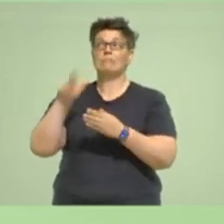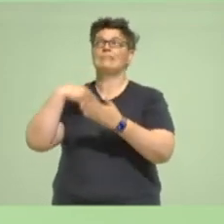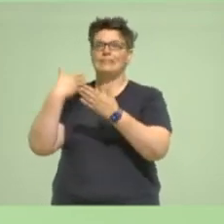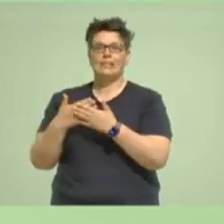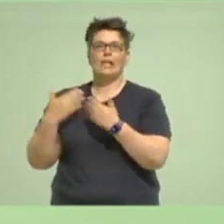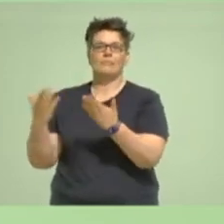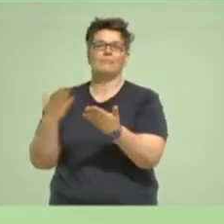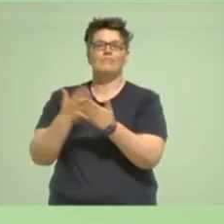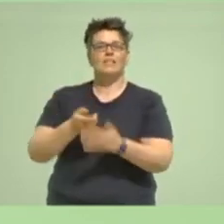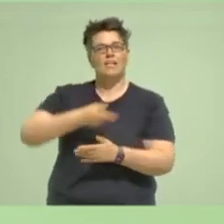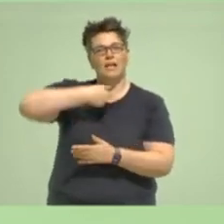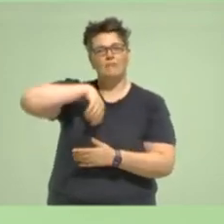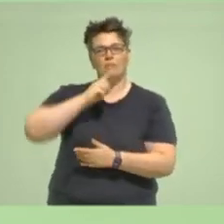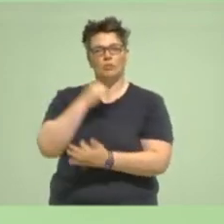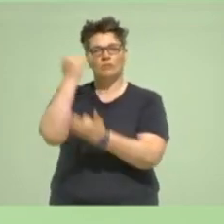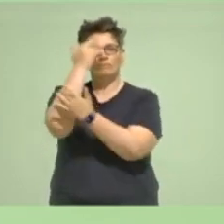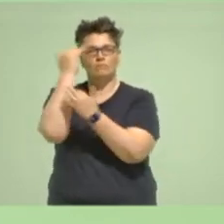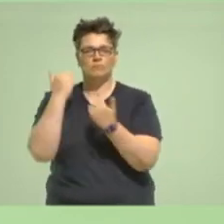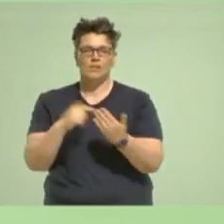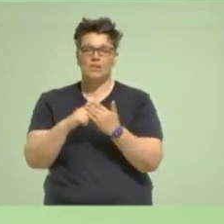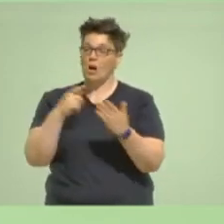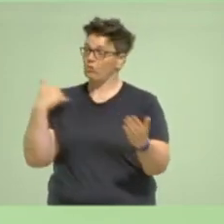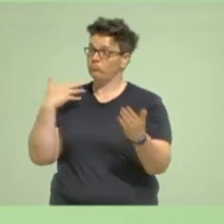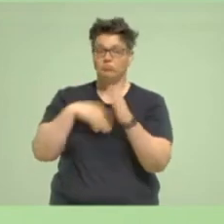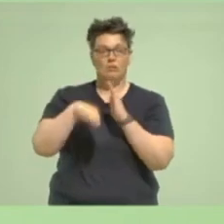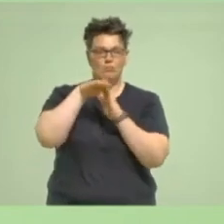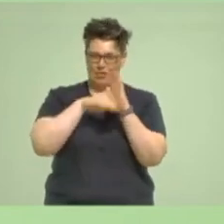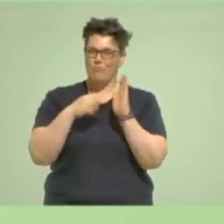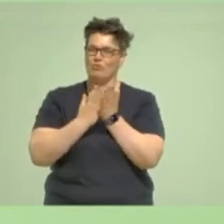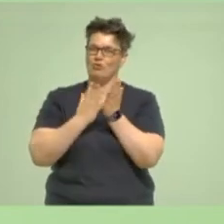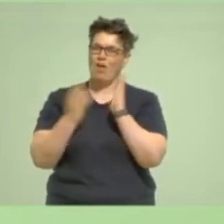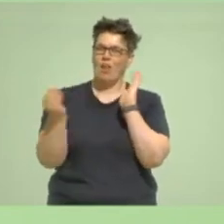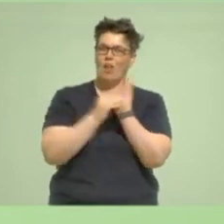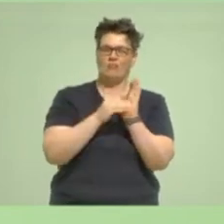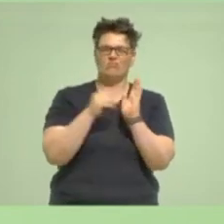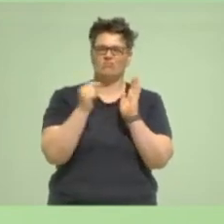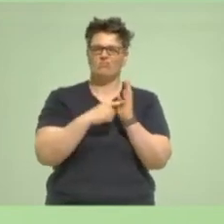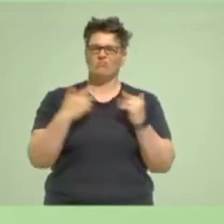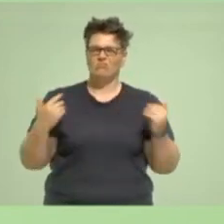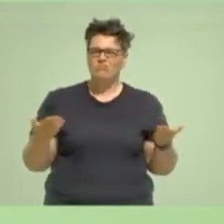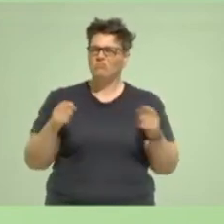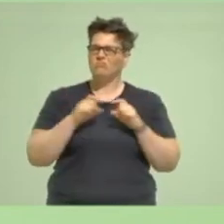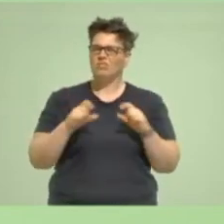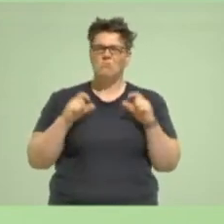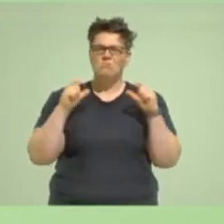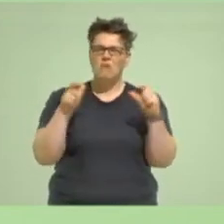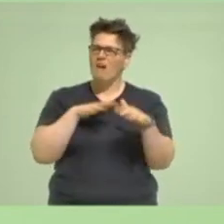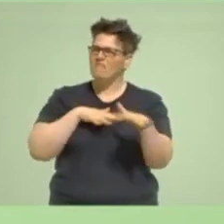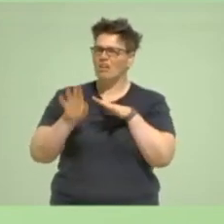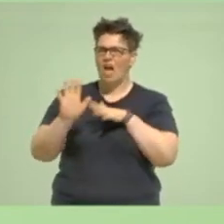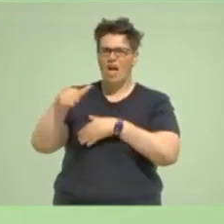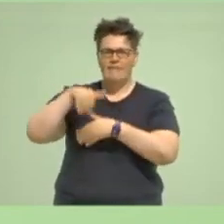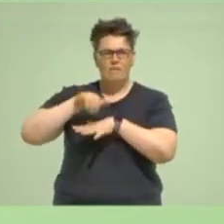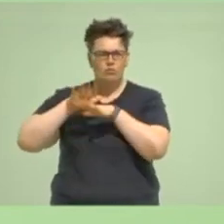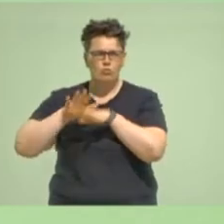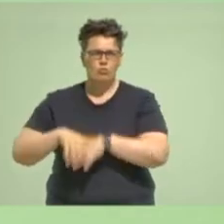müssen wir überlegen und haben wir in unserem Programm ja auch angelegt, welchen Faktor leistet eigentlich Verkehrsinfrastruktur dafür,